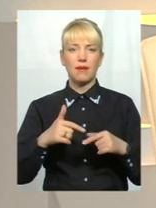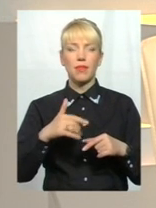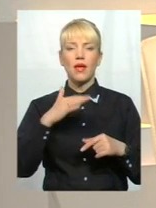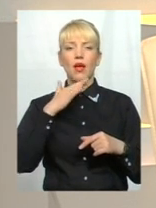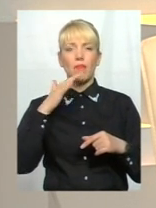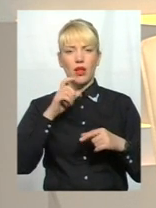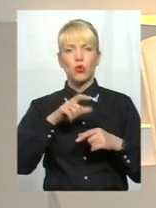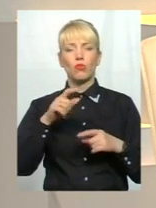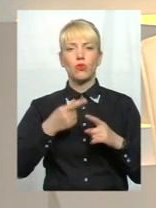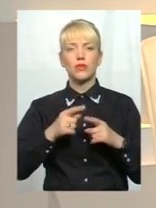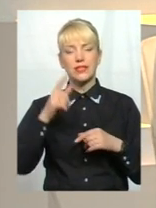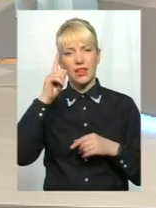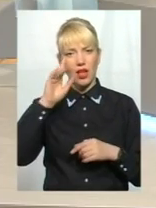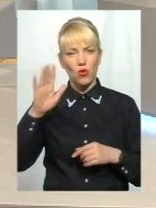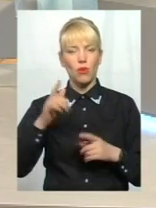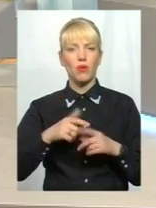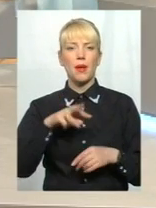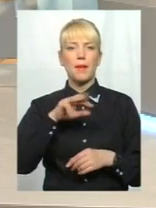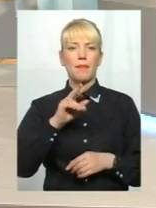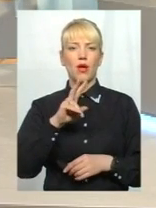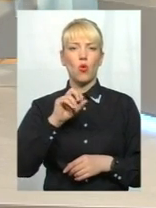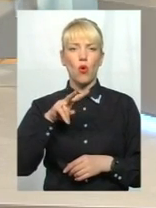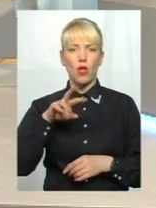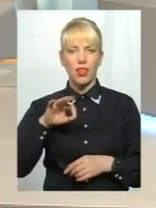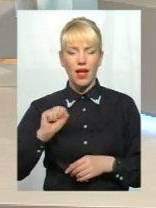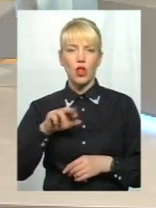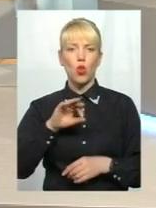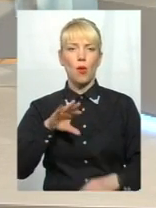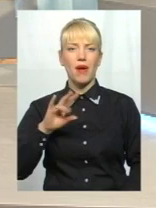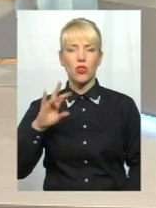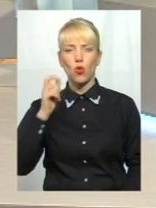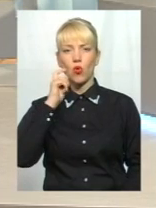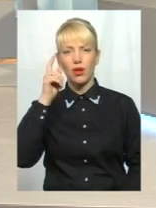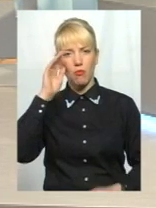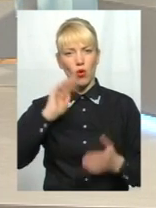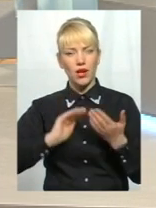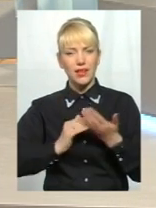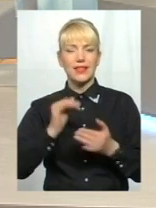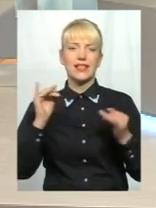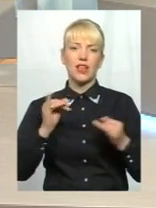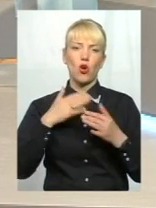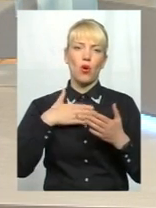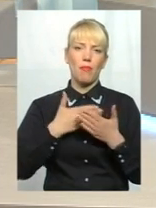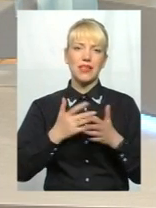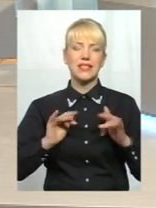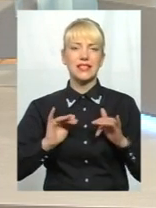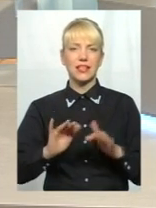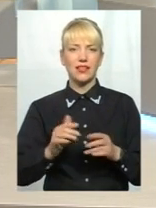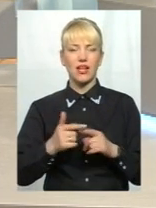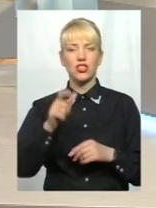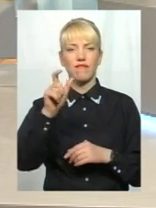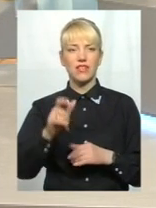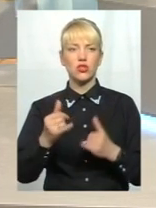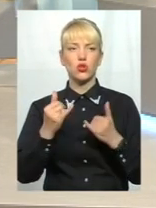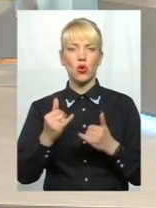людям знайомий, це Микола Гдоменко, український політик, політолог, історик, громадський діяч. І сьогодні він